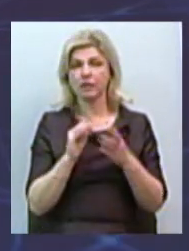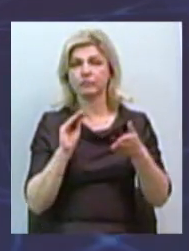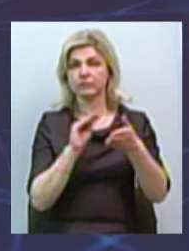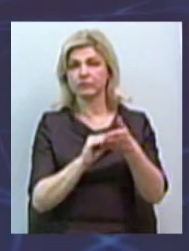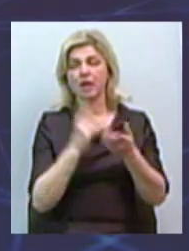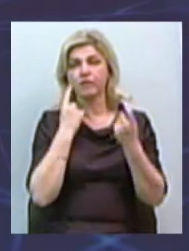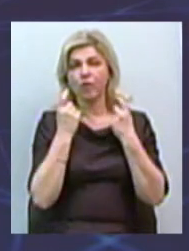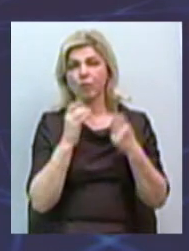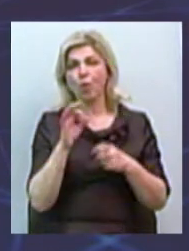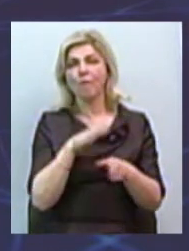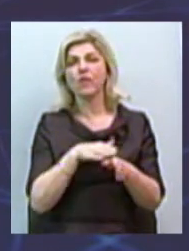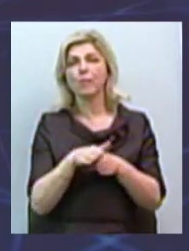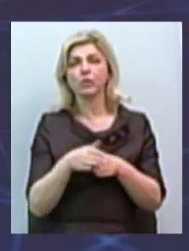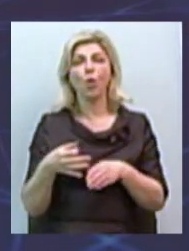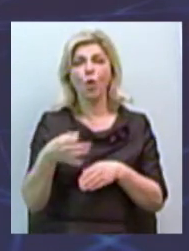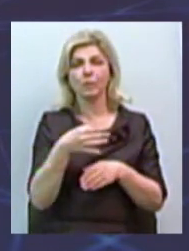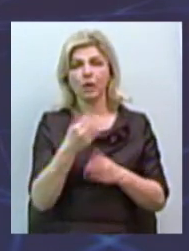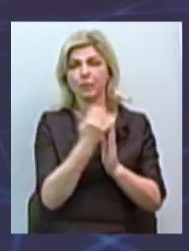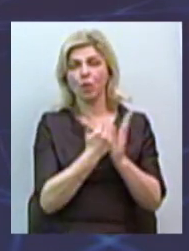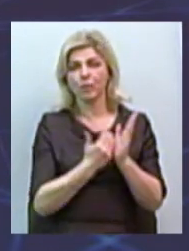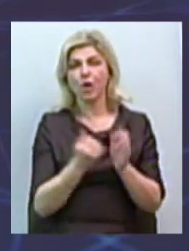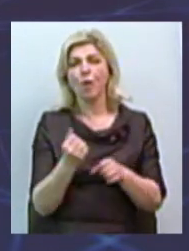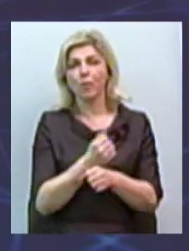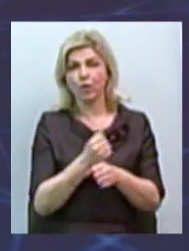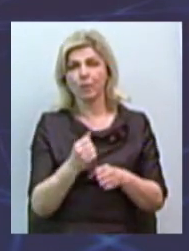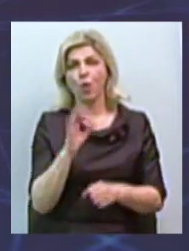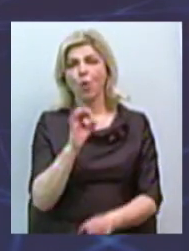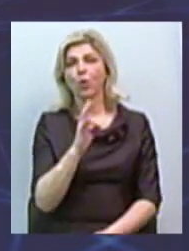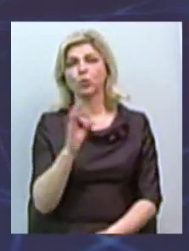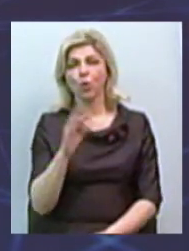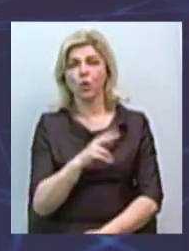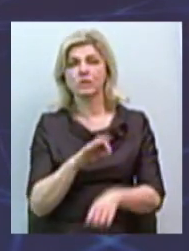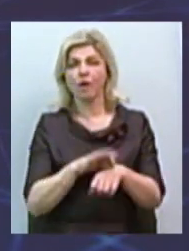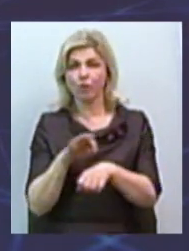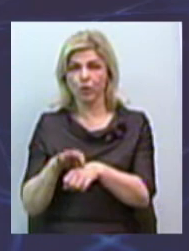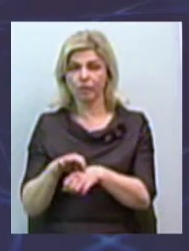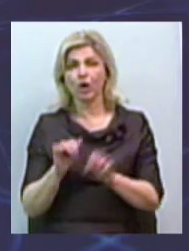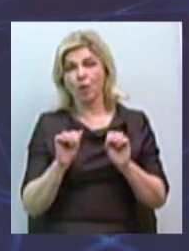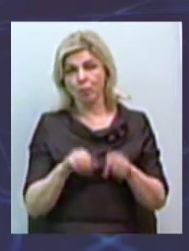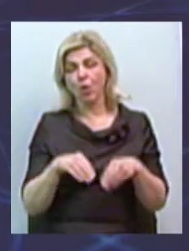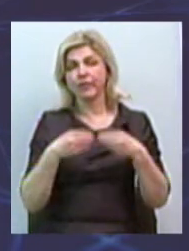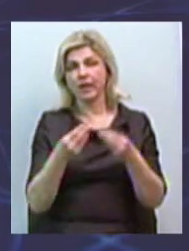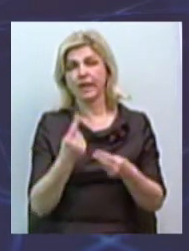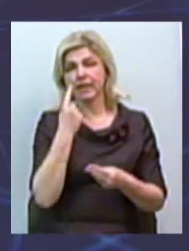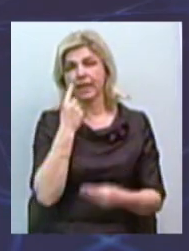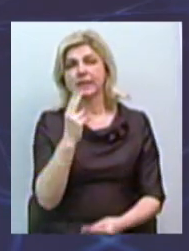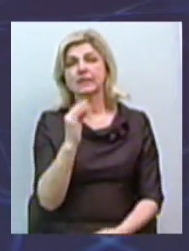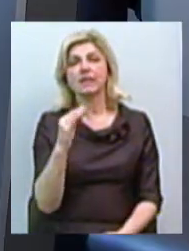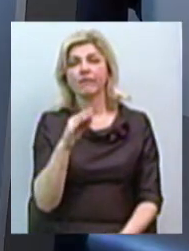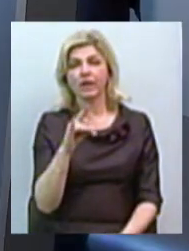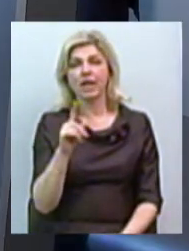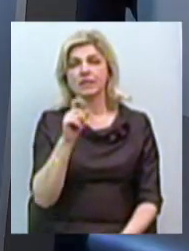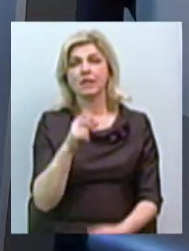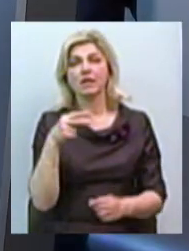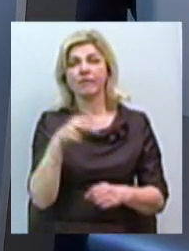виконання обласної програми боротьби з онкологічними захворюваннями. Ми можемо дати цифри на екран за 2018